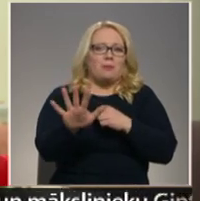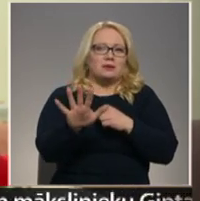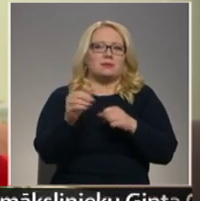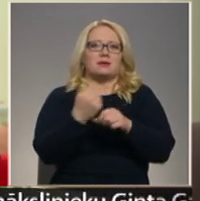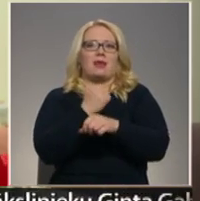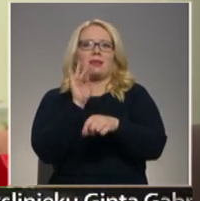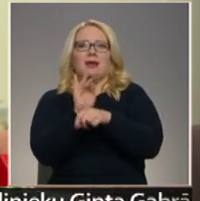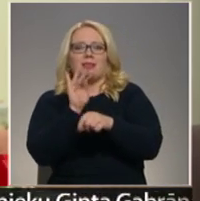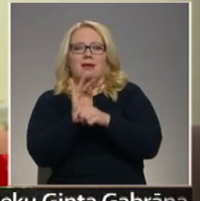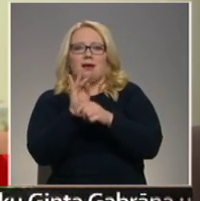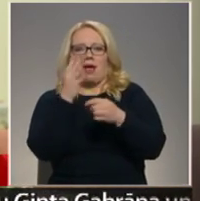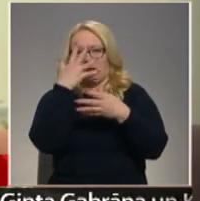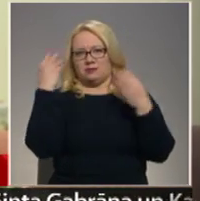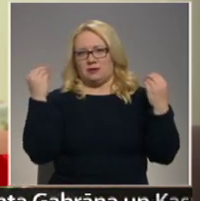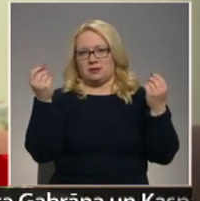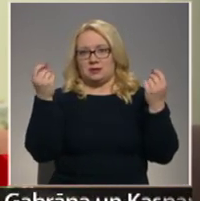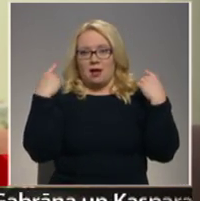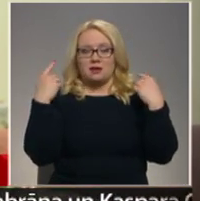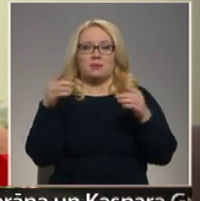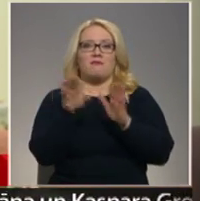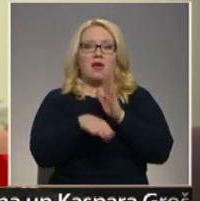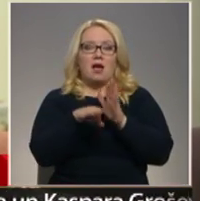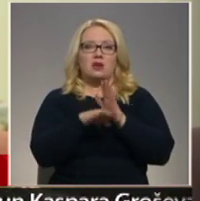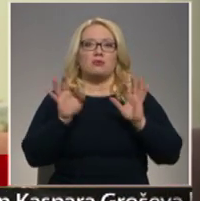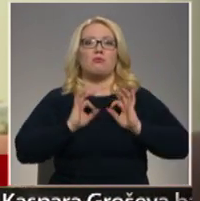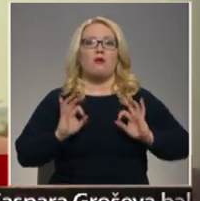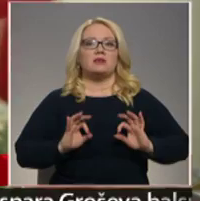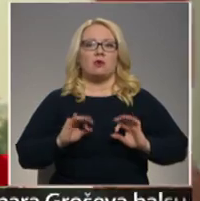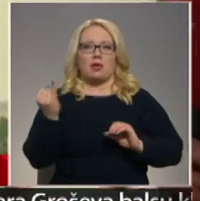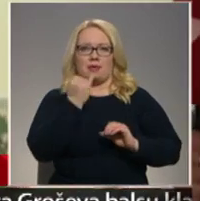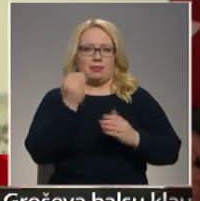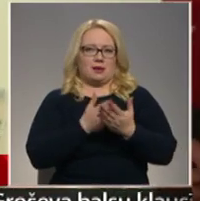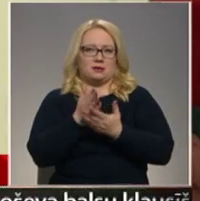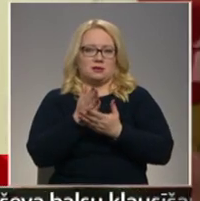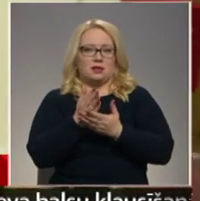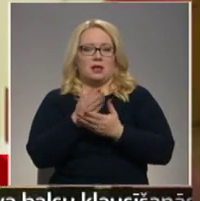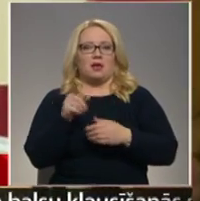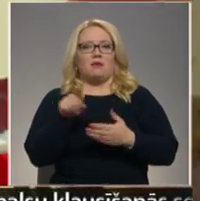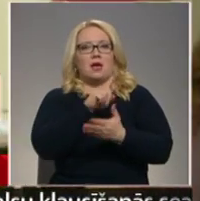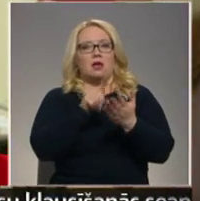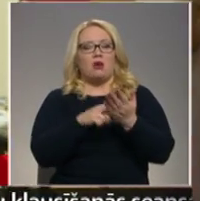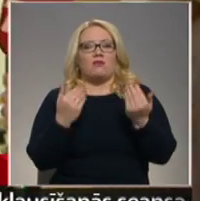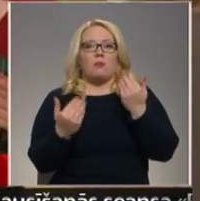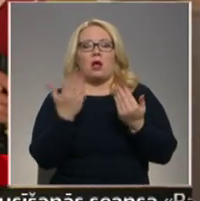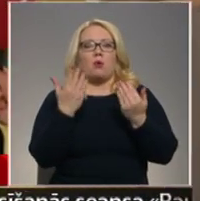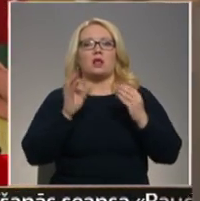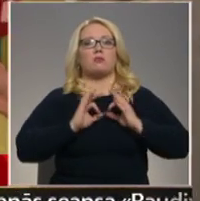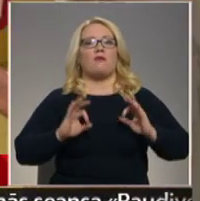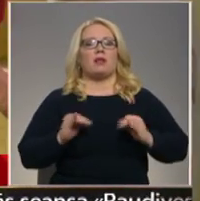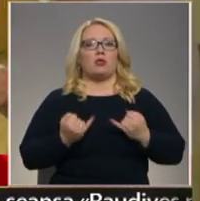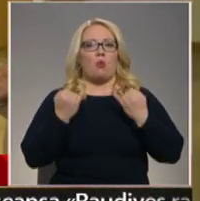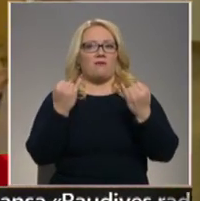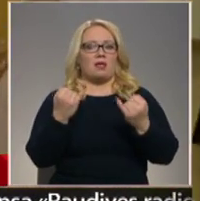aizmirsās. Un bija vienkārši profesionāli interesanti. Varbūt tev ir kāds īpašs profesionāls novēlējums